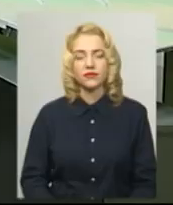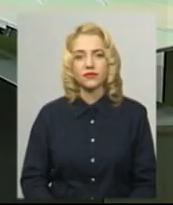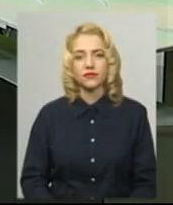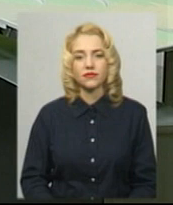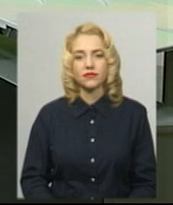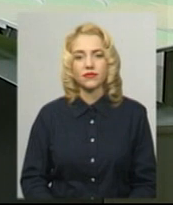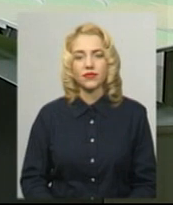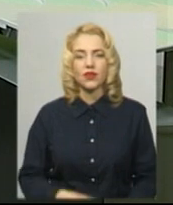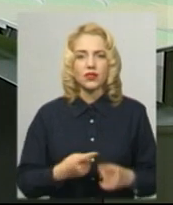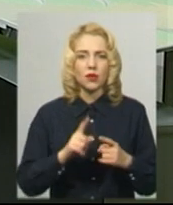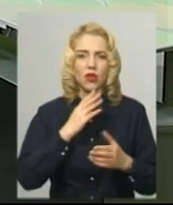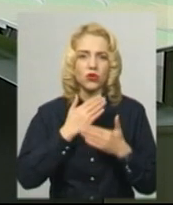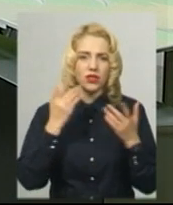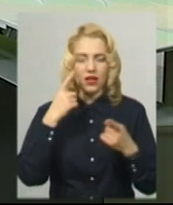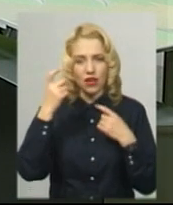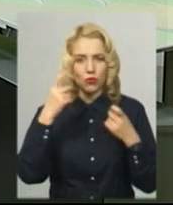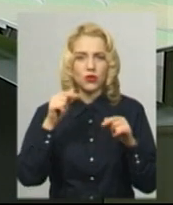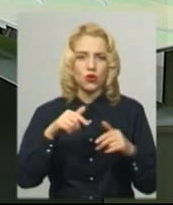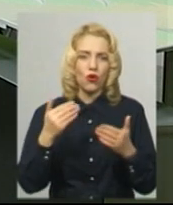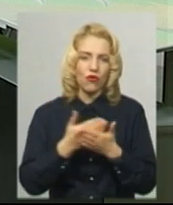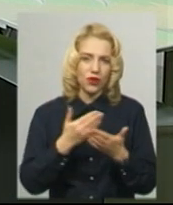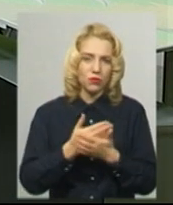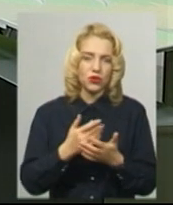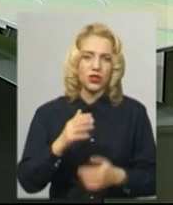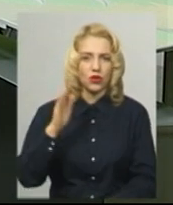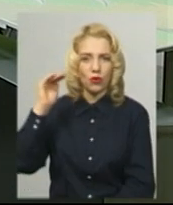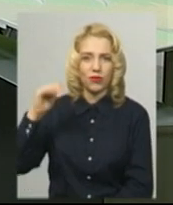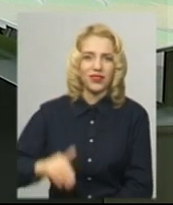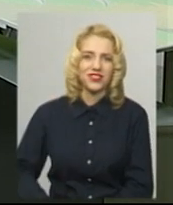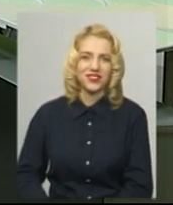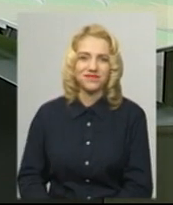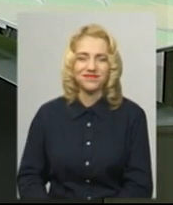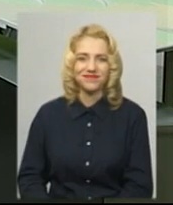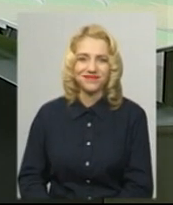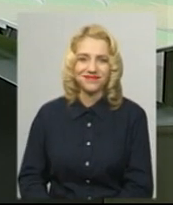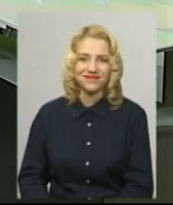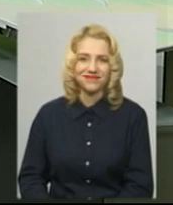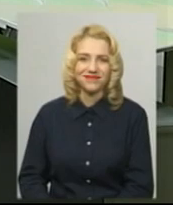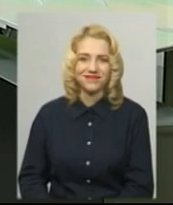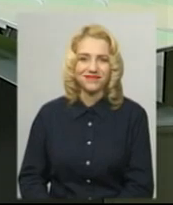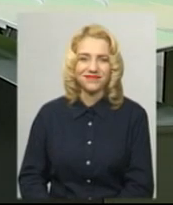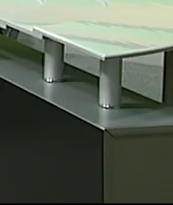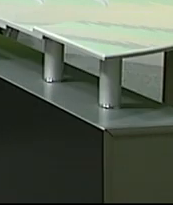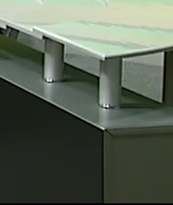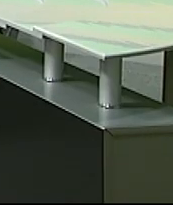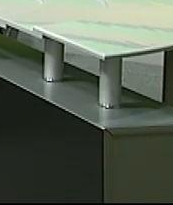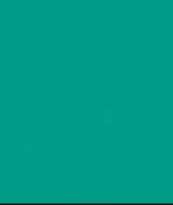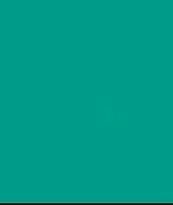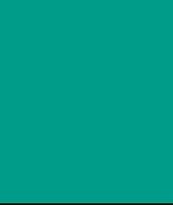Це була остання інформація цього випуску. Більше новин дивіться на нашому офіційному сайті та на сторінці у Фейсбук. Побачимось.